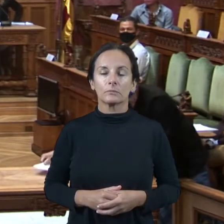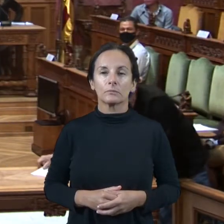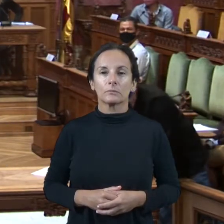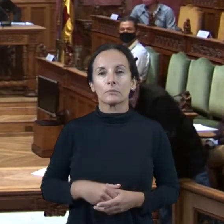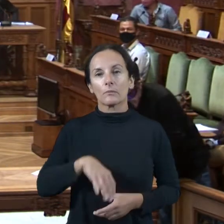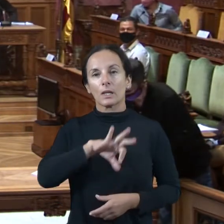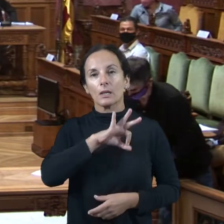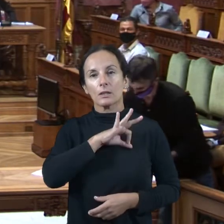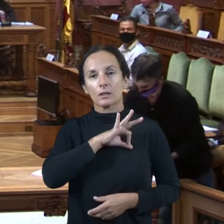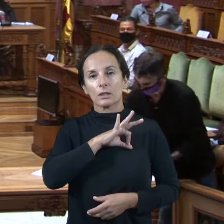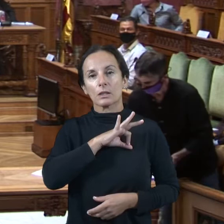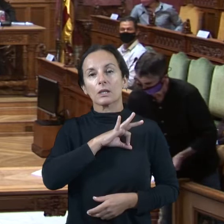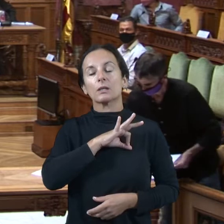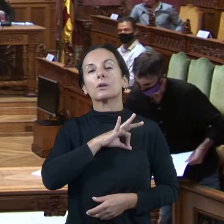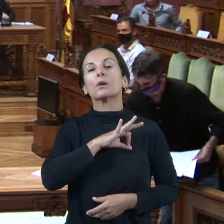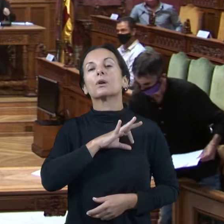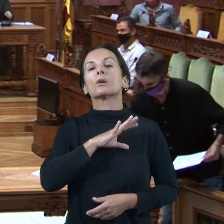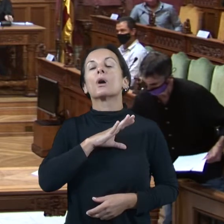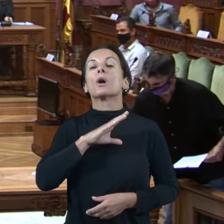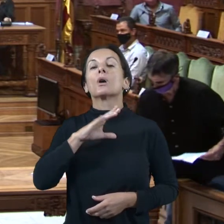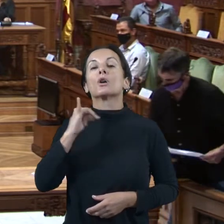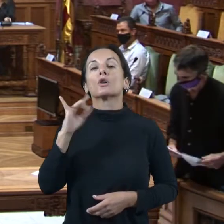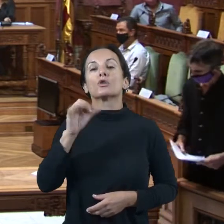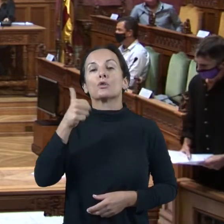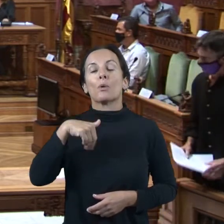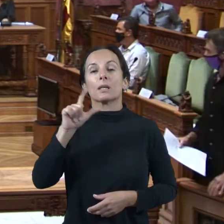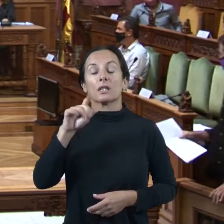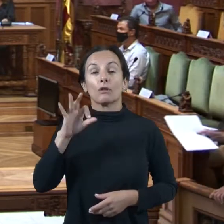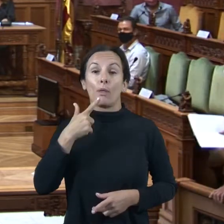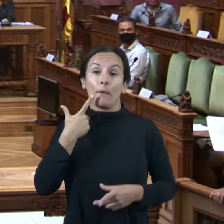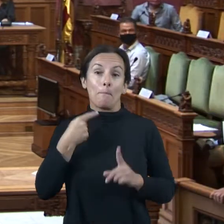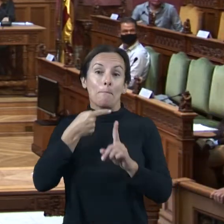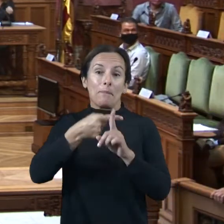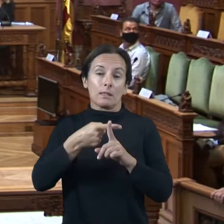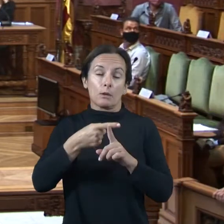El senyor Joan Jodra Guéa, de Mésper Mallorca, del Consell de Mallorca.